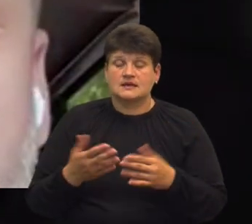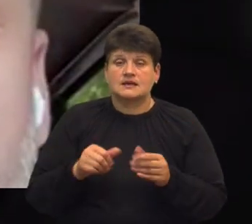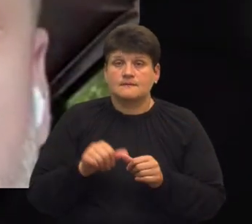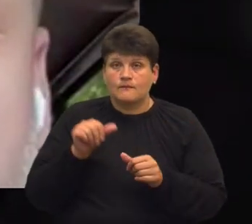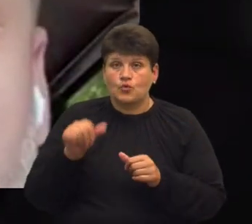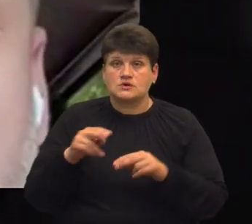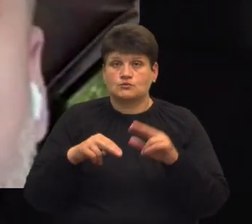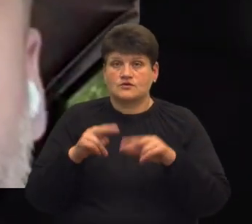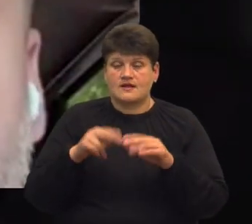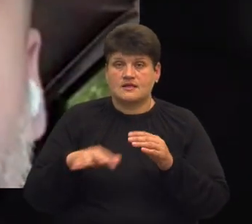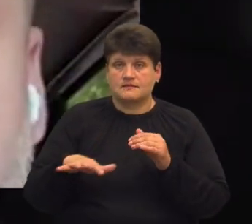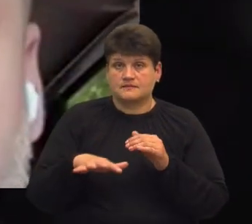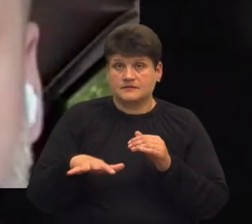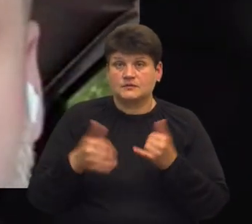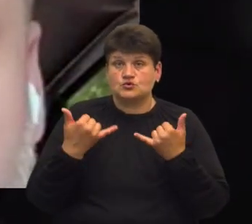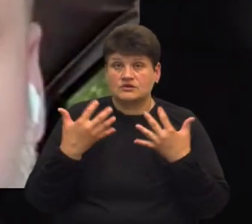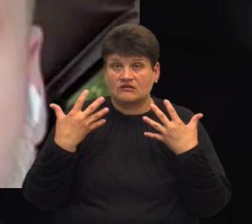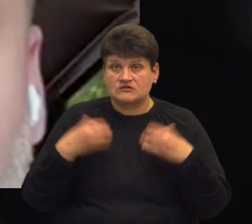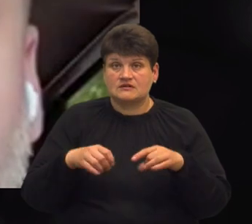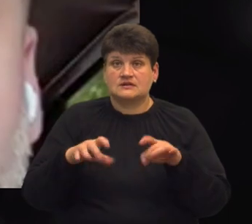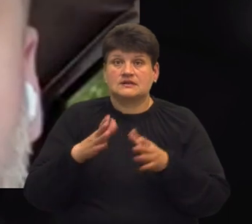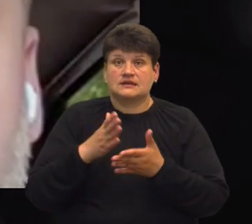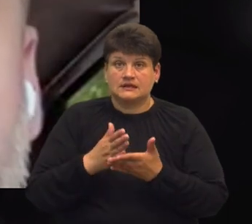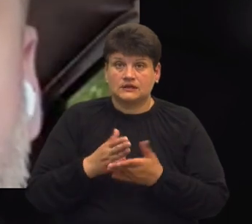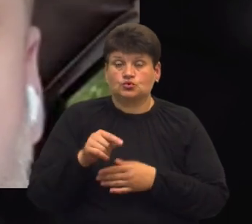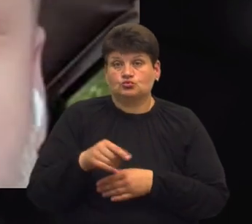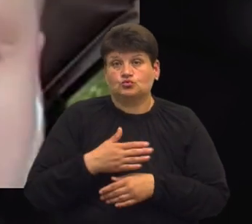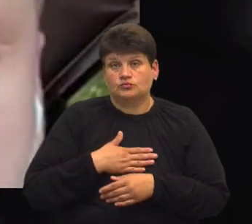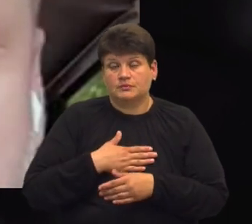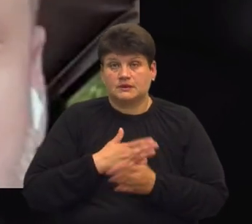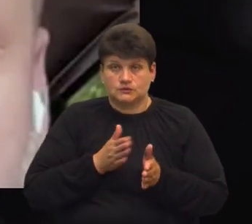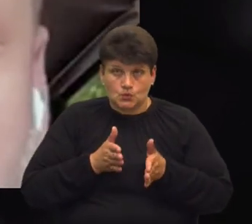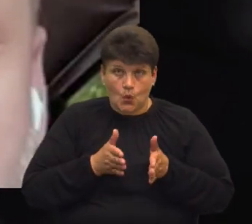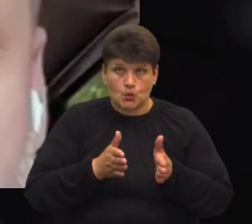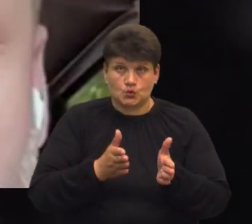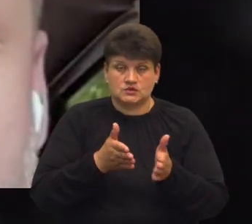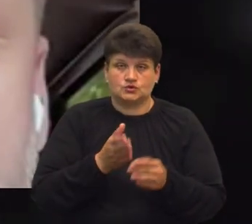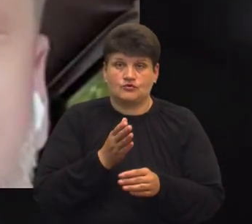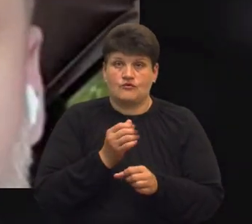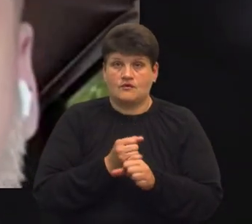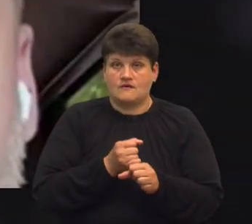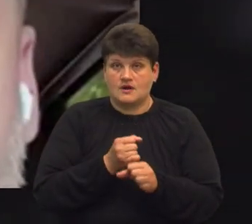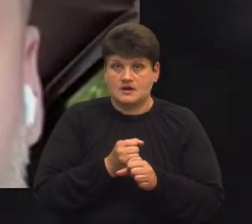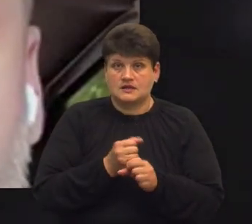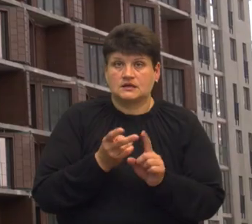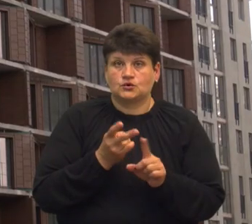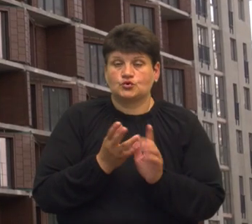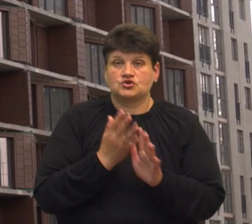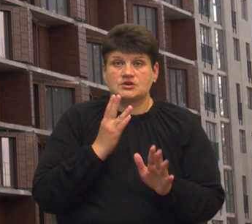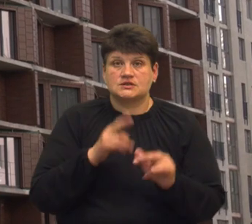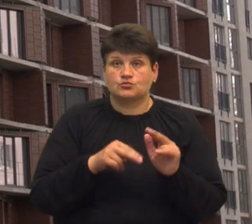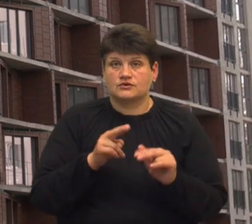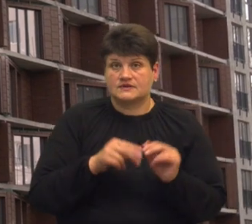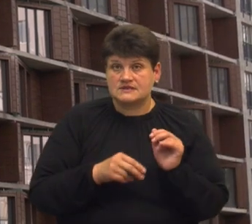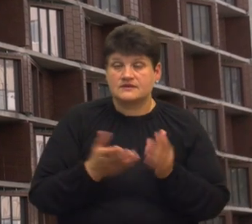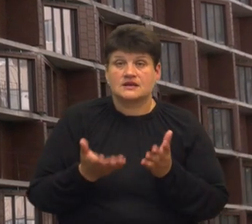майданчика, на станом на сьогодні ми їх вже вирішили. Тому ми сконцентрувалися зараз виключно на другій черзі будівництва. Якщо